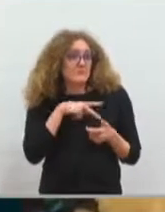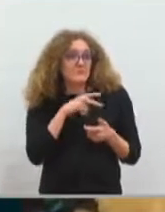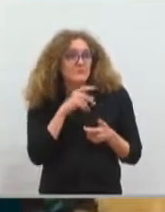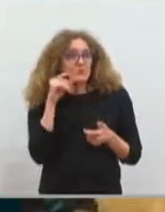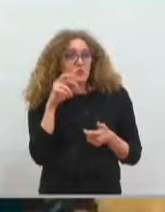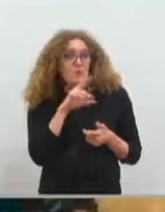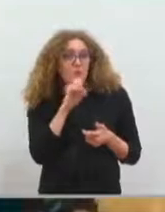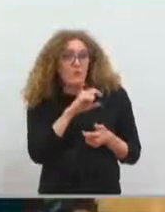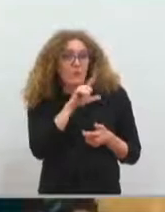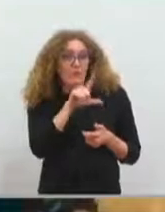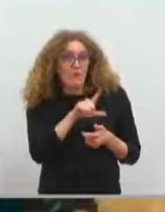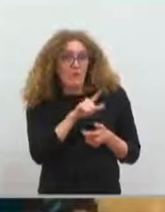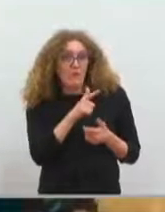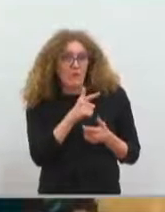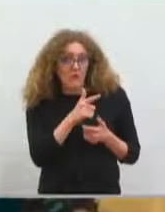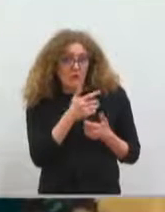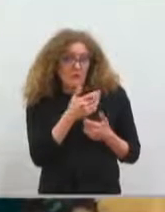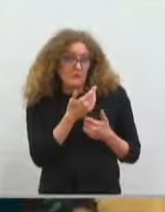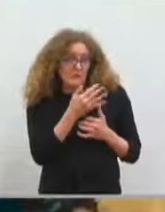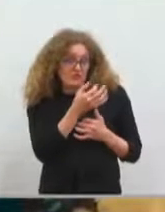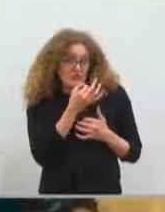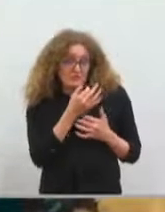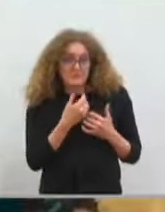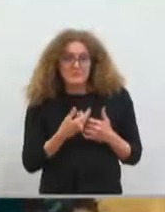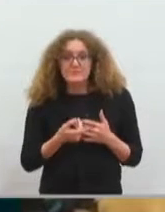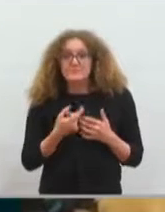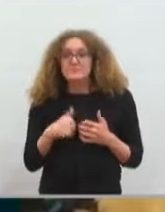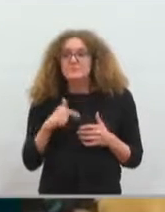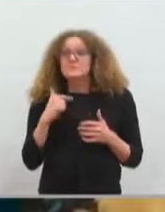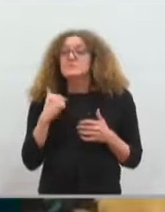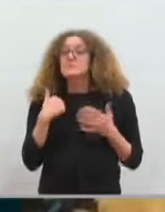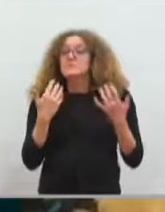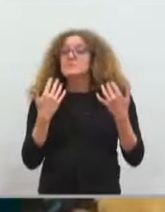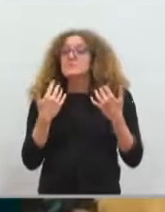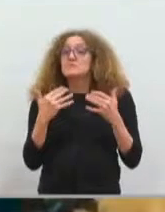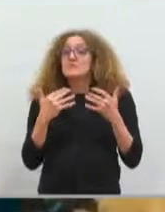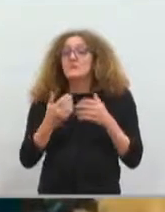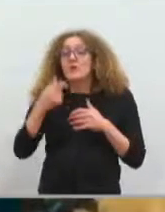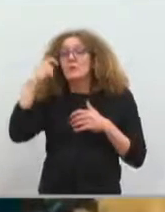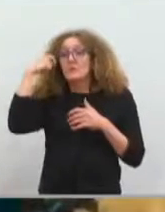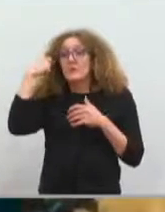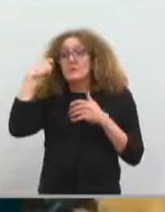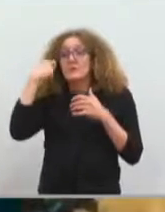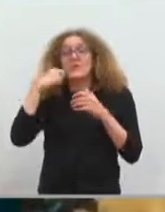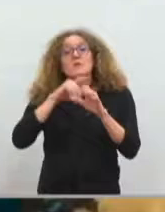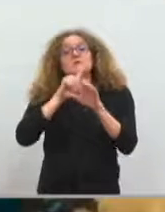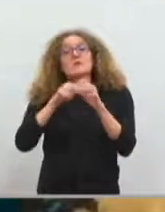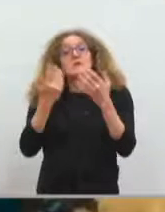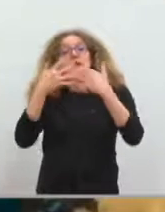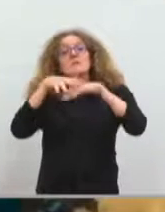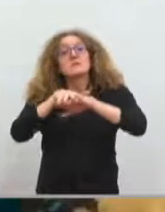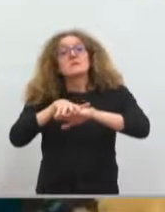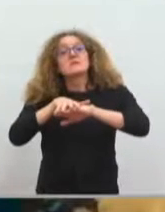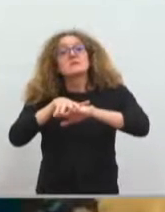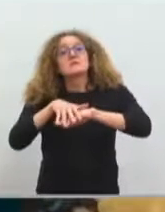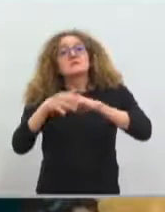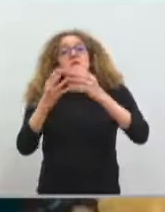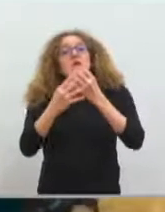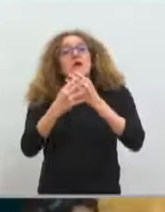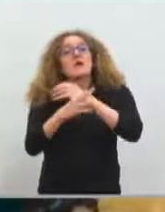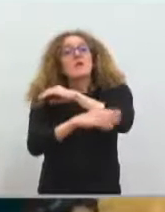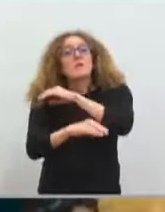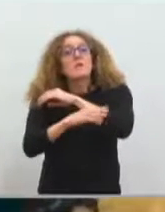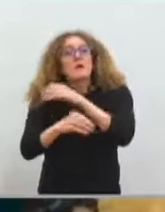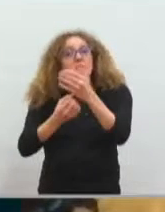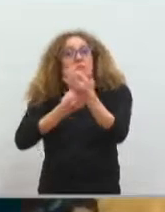publique. Nous en avons informé depuis longtemps à la fois le président du syndicat Mix et Karine Campagne et aussi les autres membres